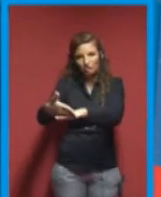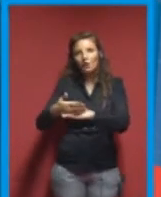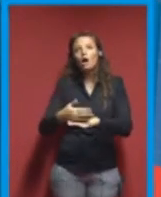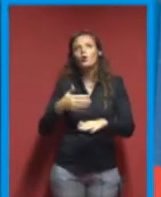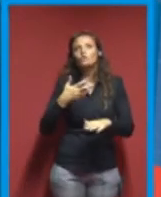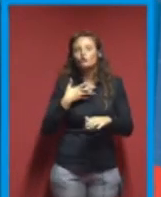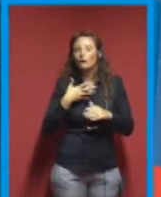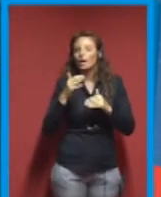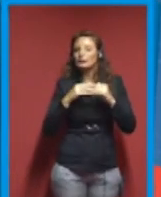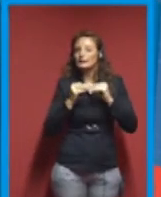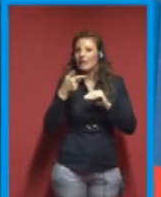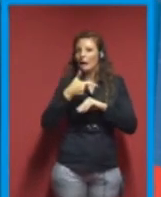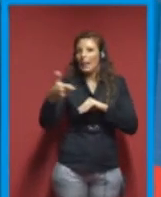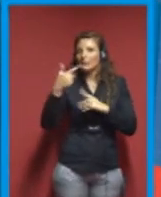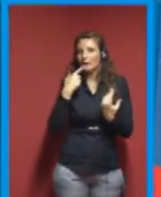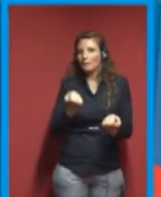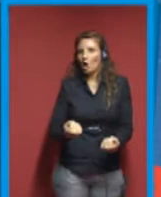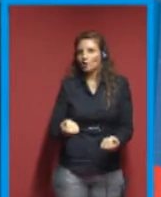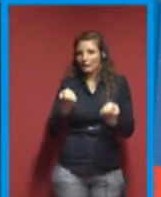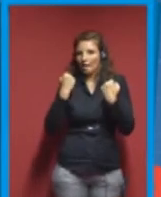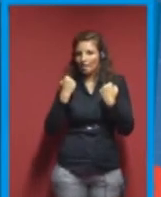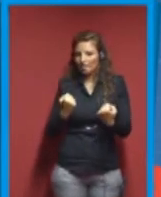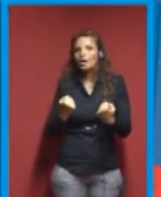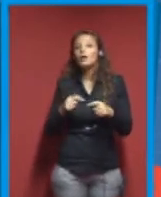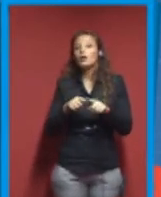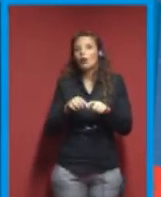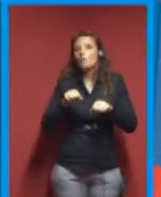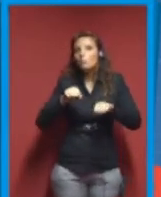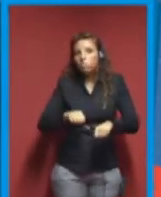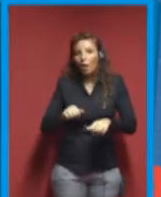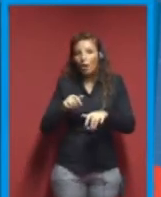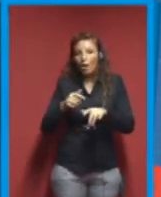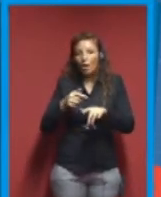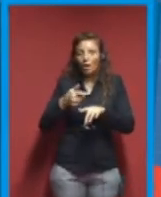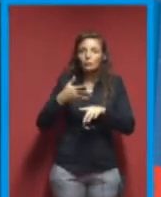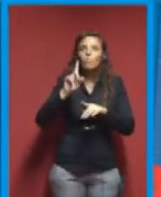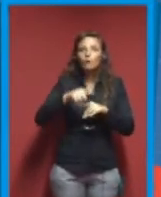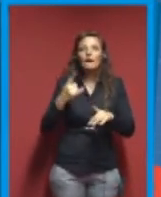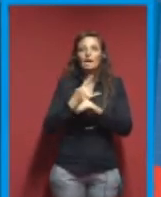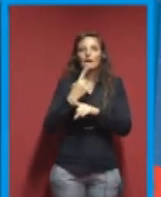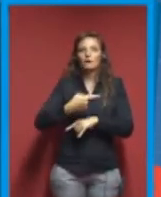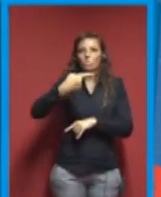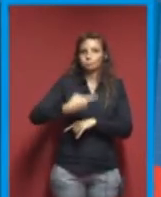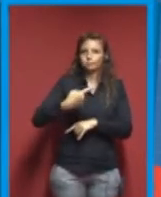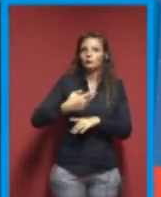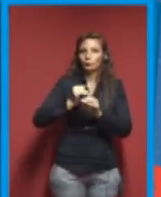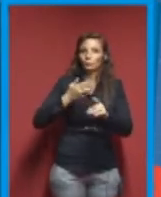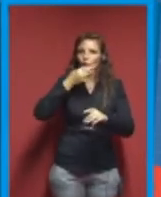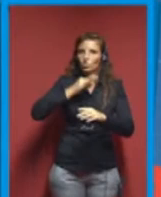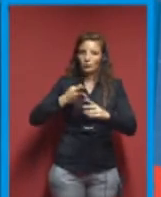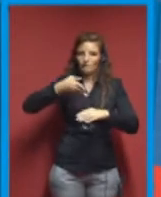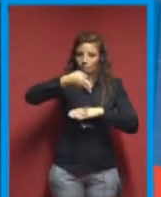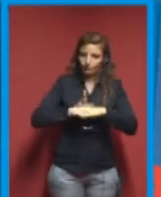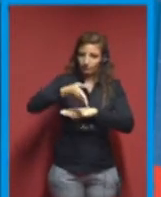laser molto potente che può anche tagliare legno spesso o altri